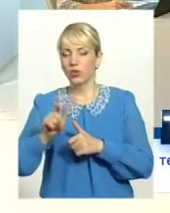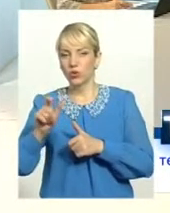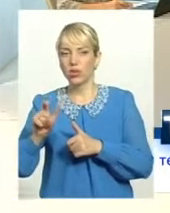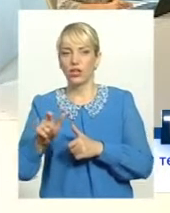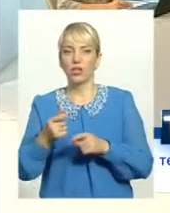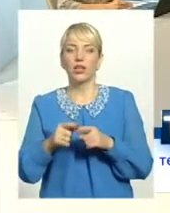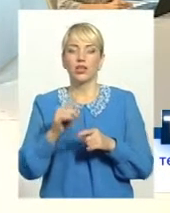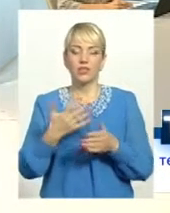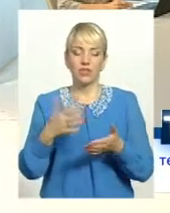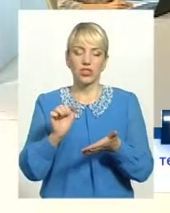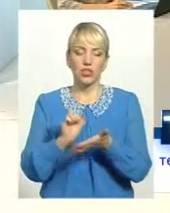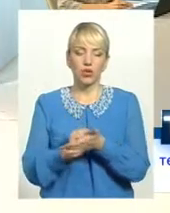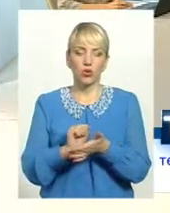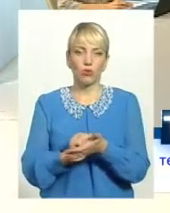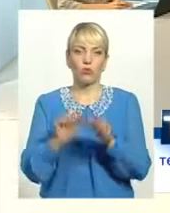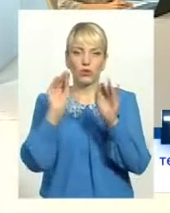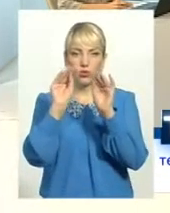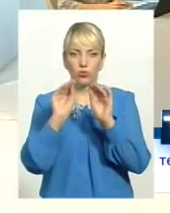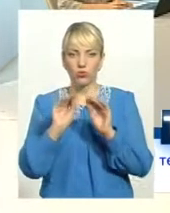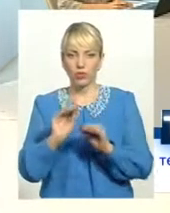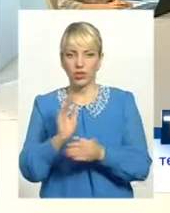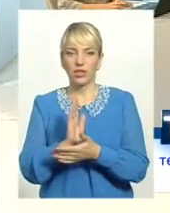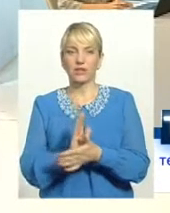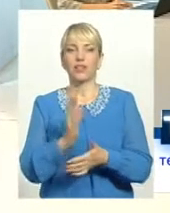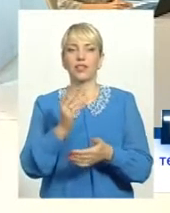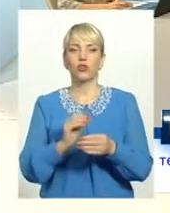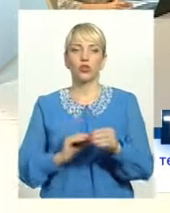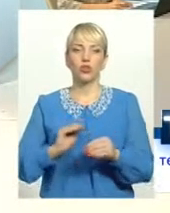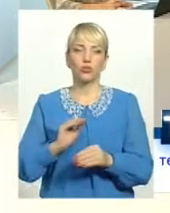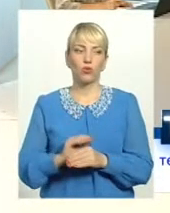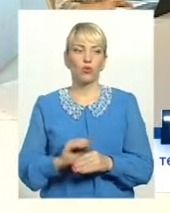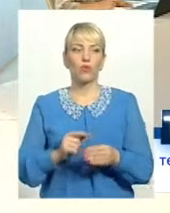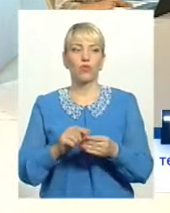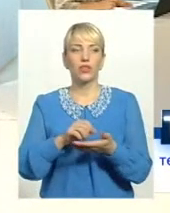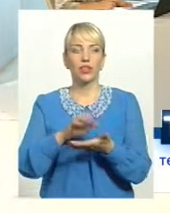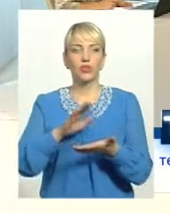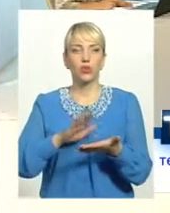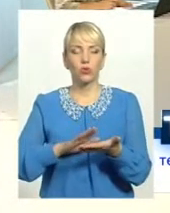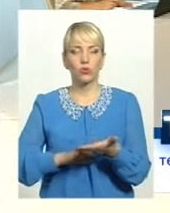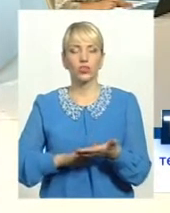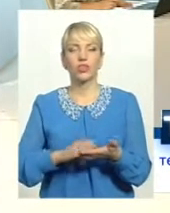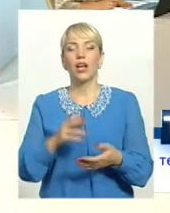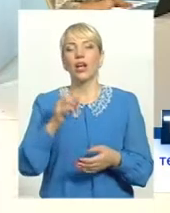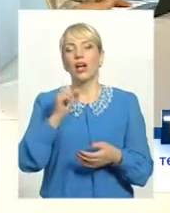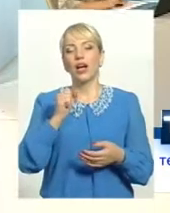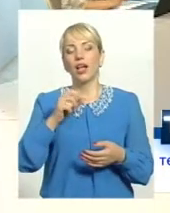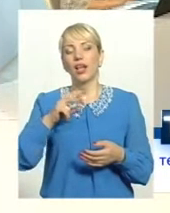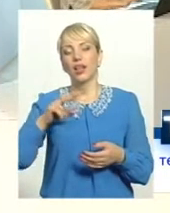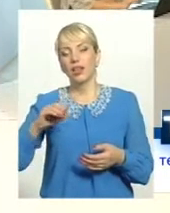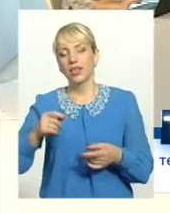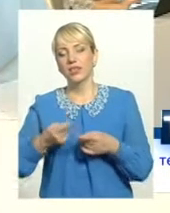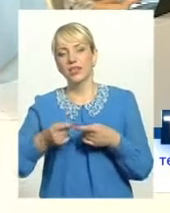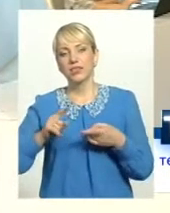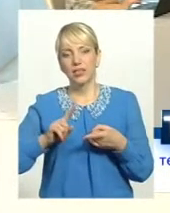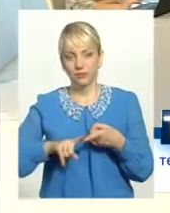складено відповідні матеріали, є додаткові надходження єдиного соціального внеску, пісійного, ПДФО, але це